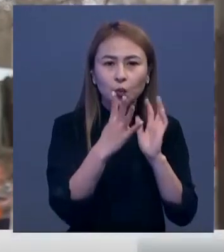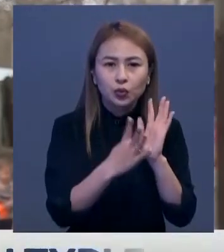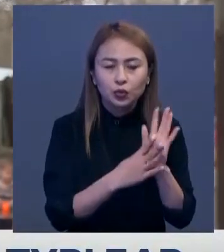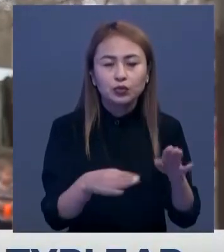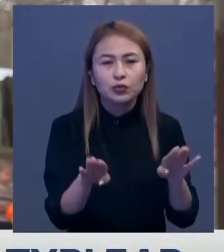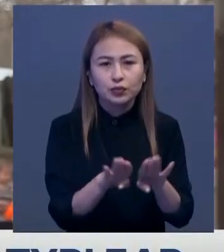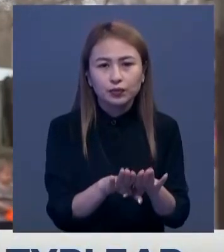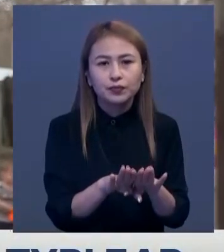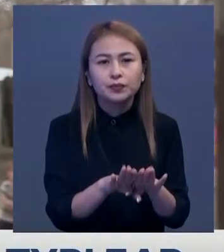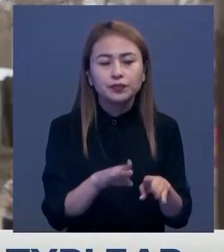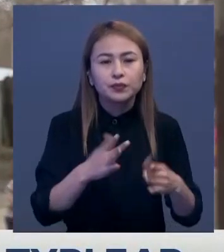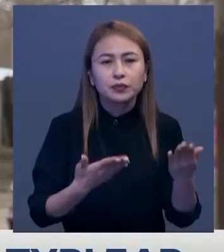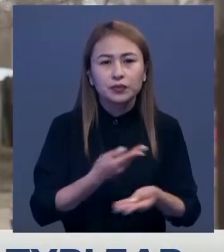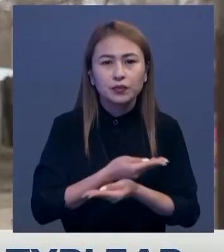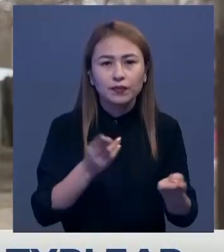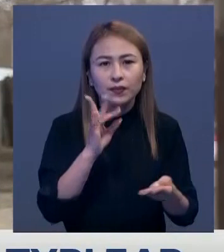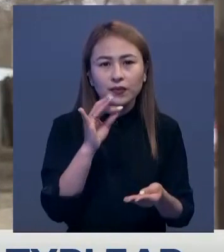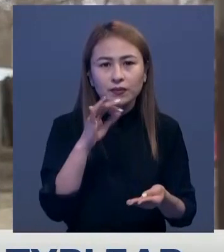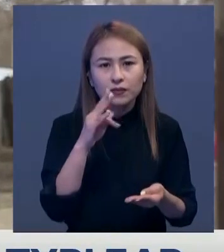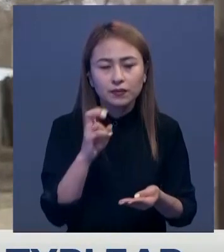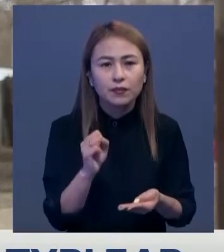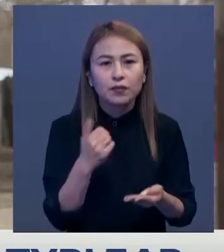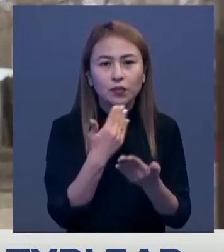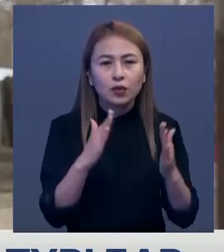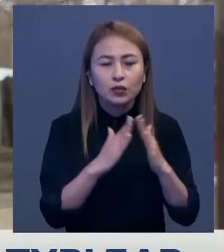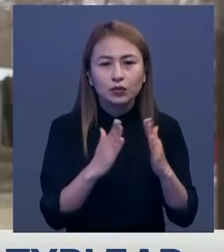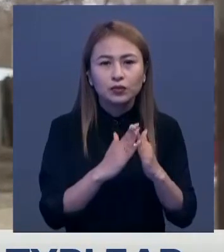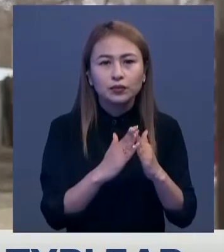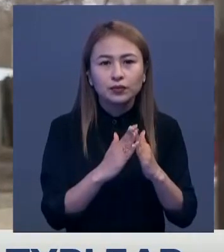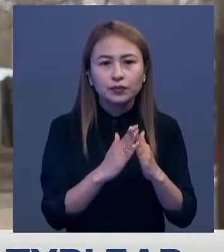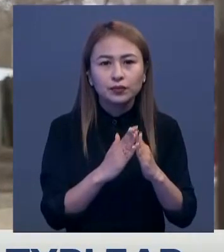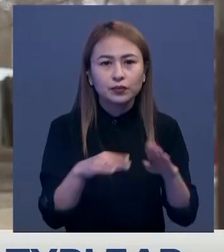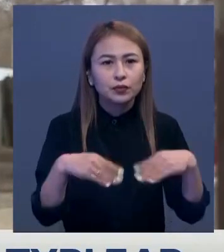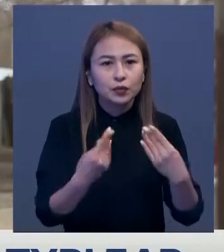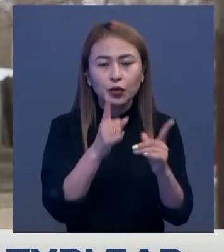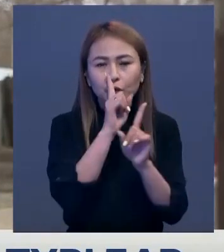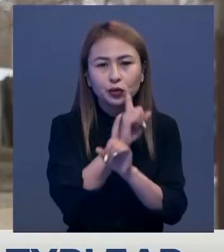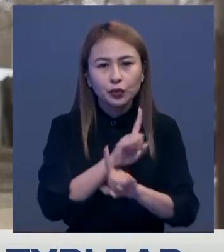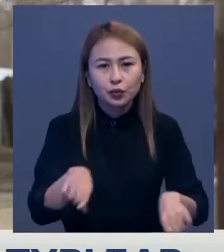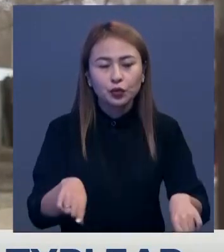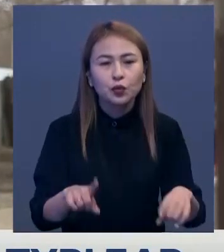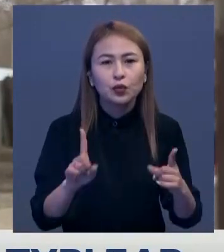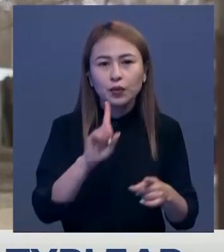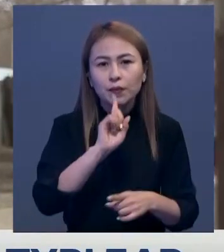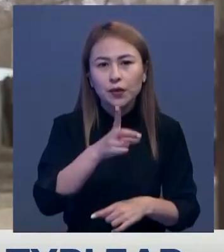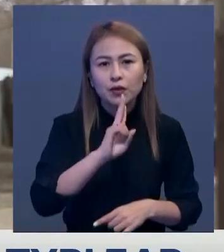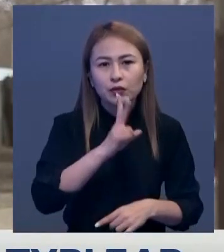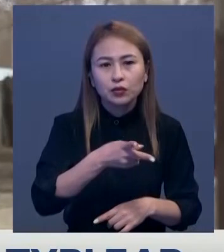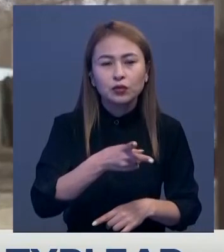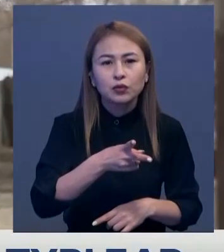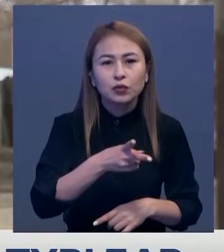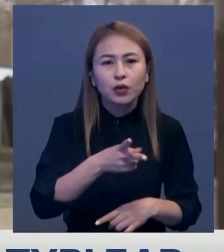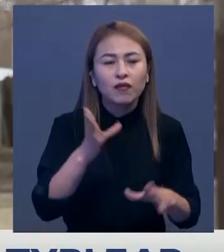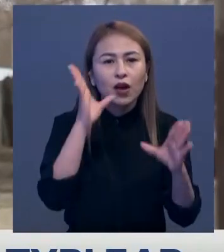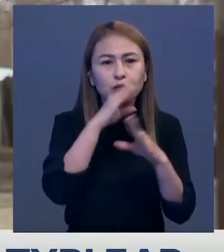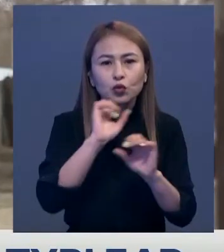Бұл үйл 16 қосамыз, бұл үйл 16 пәтеріске